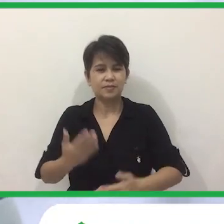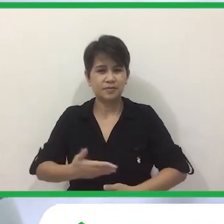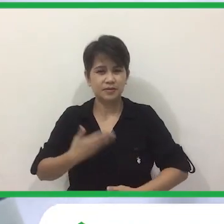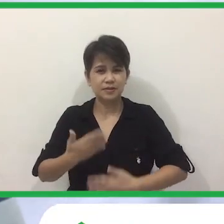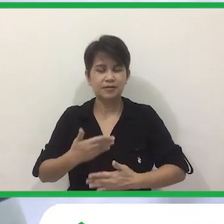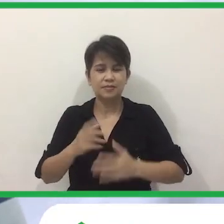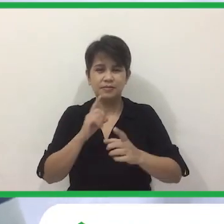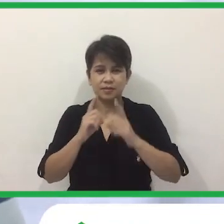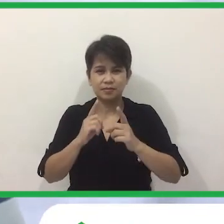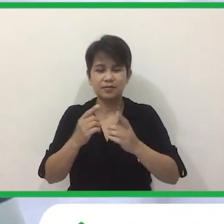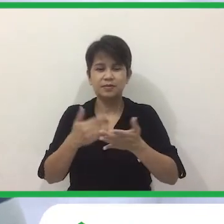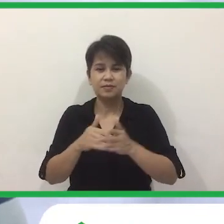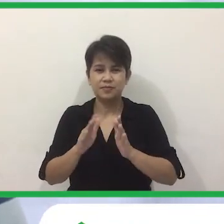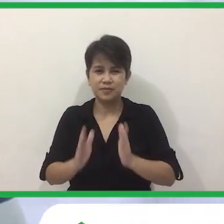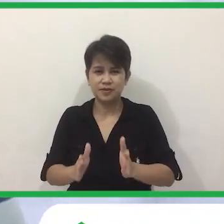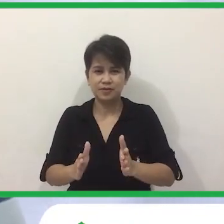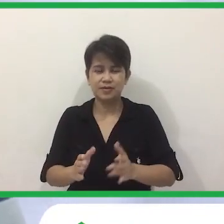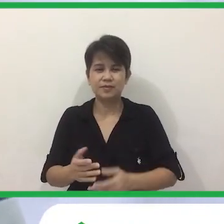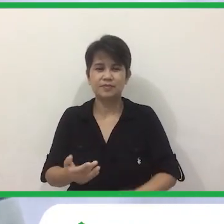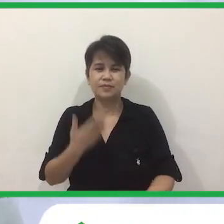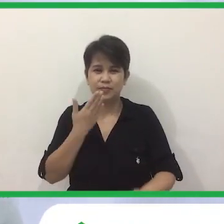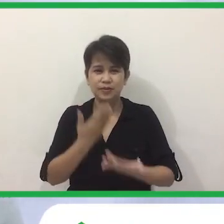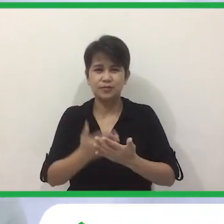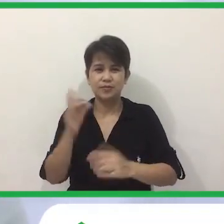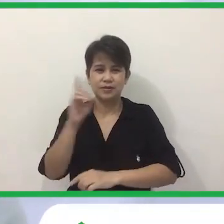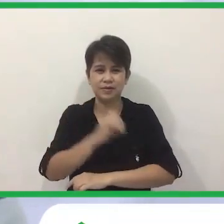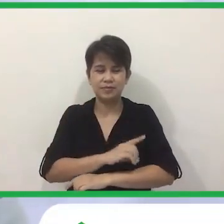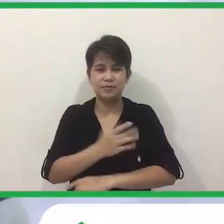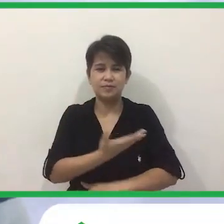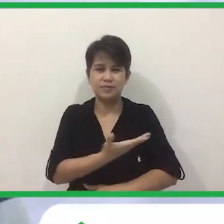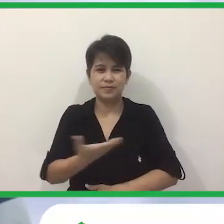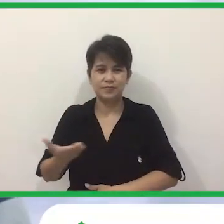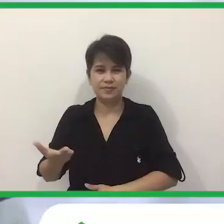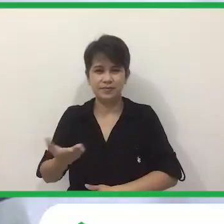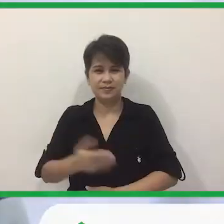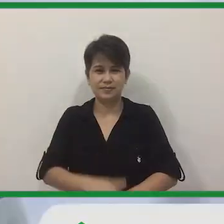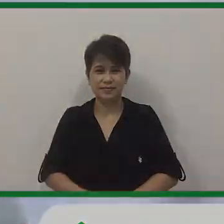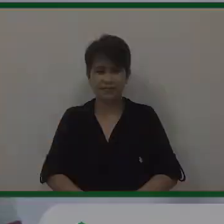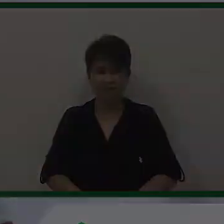Sayang Pakitipag-usap At Sa Inyong Mga Sadyante Sayang Araw